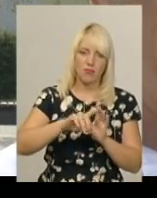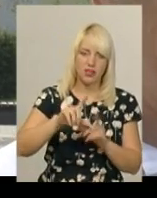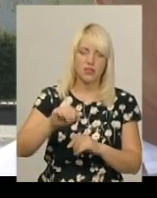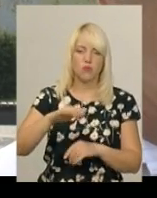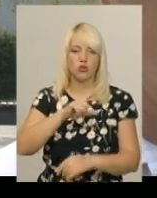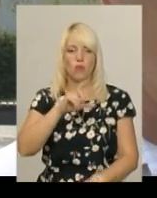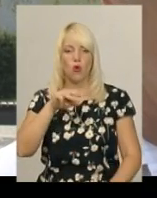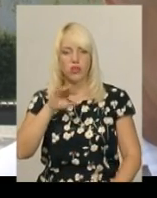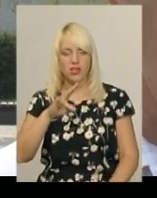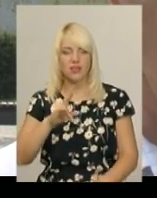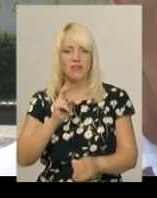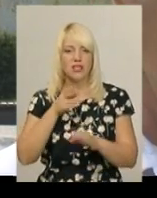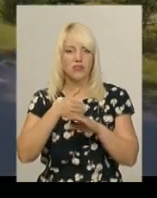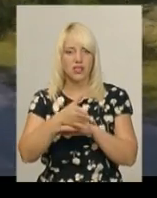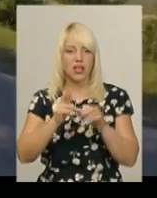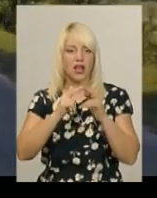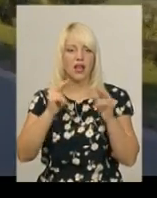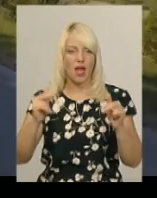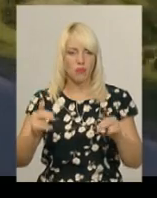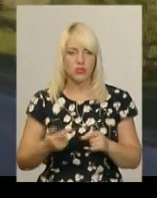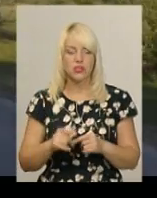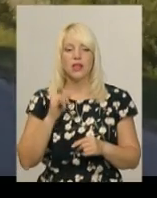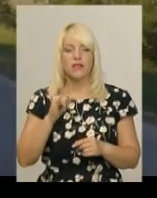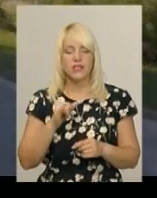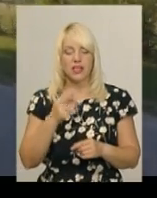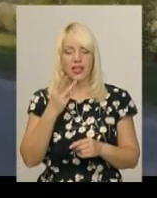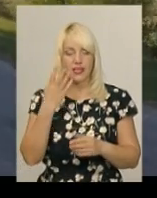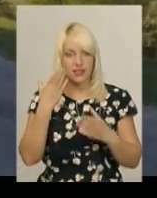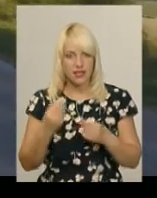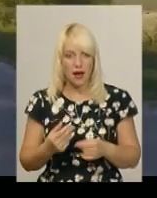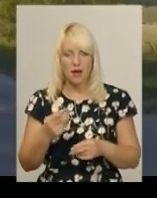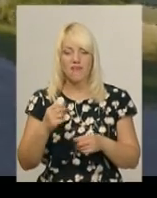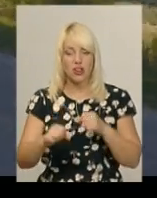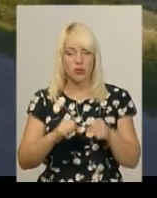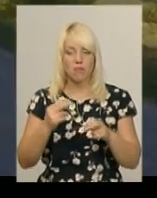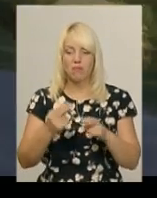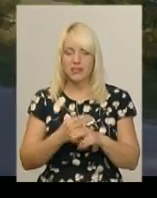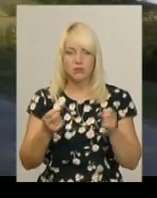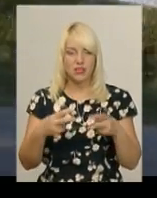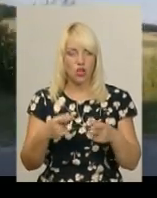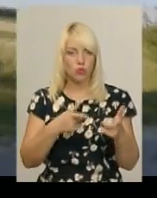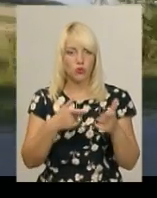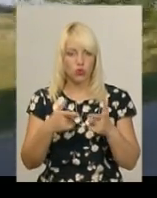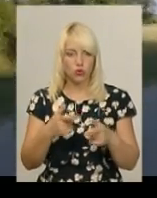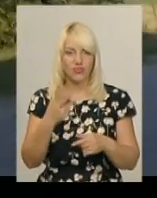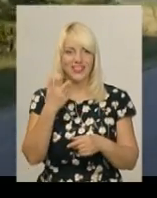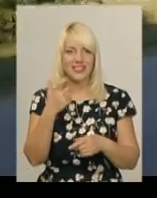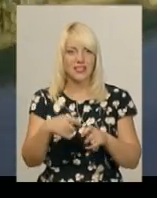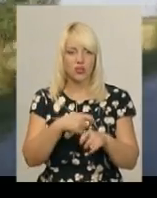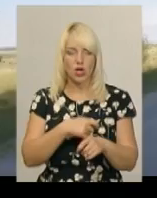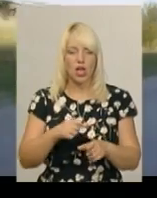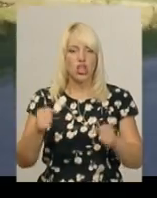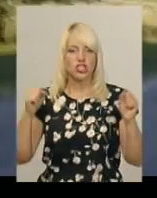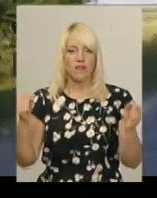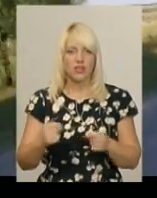фортецю. За три дні велосипедисти без спеціальної підготовки подолали 300 кілометрів, рухалися швидкістю 20